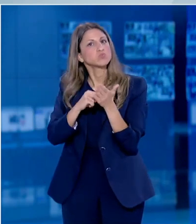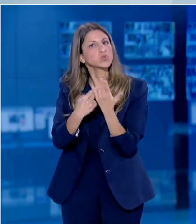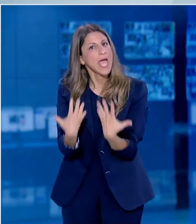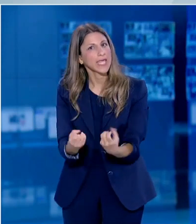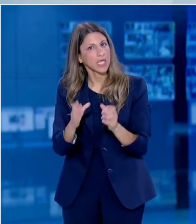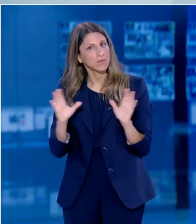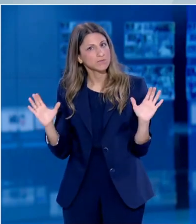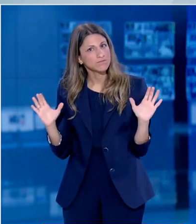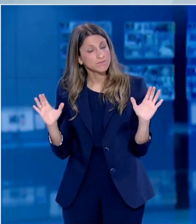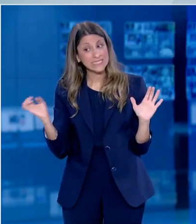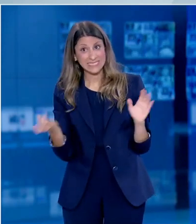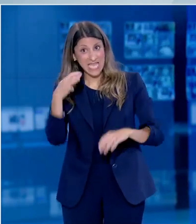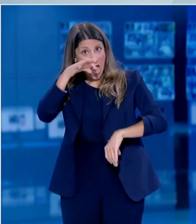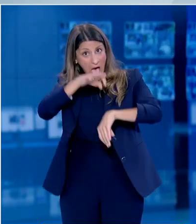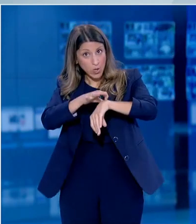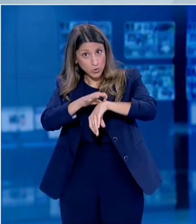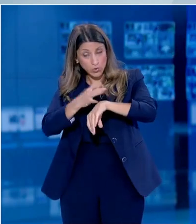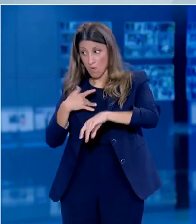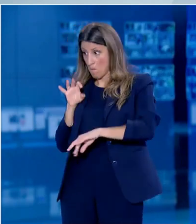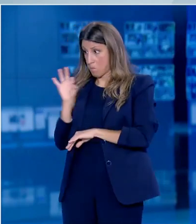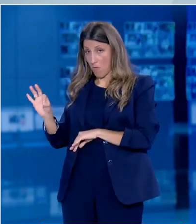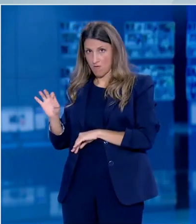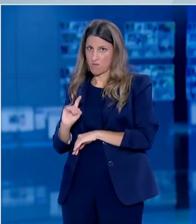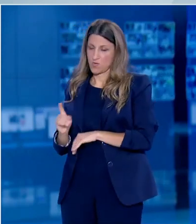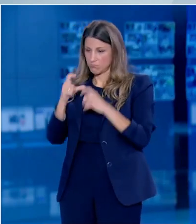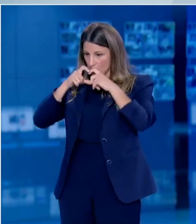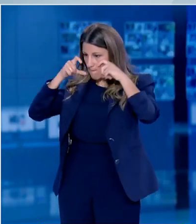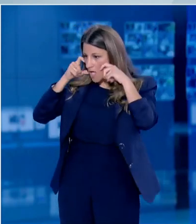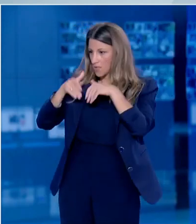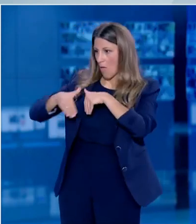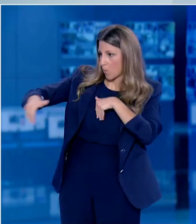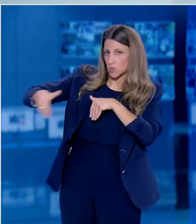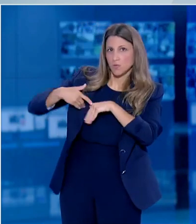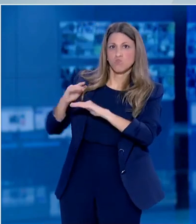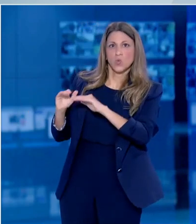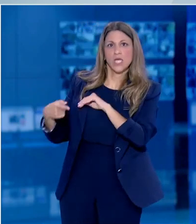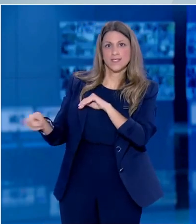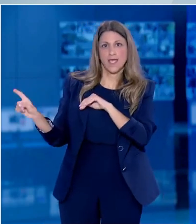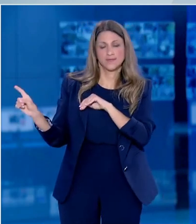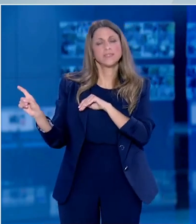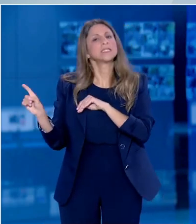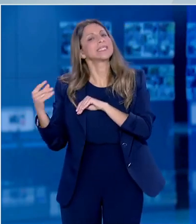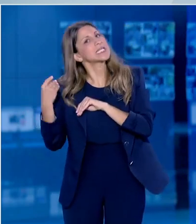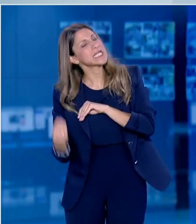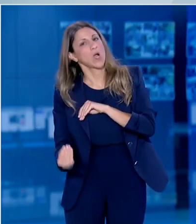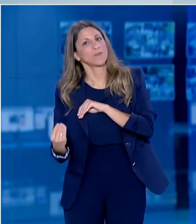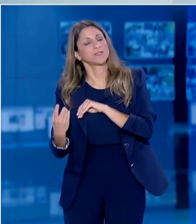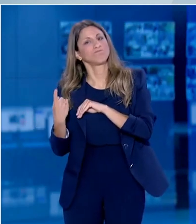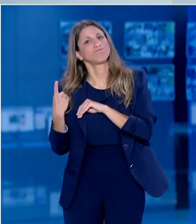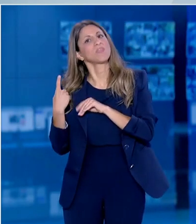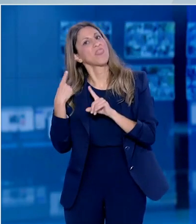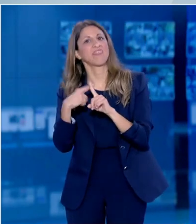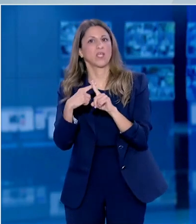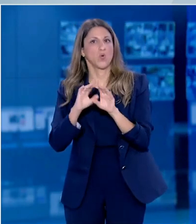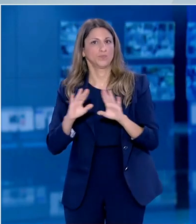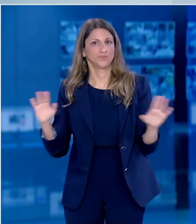αν είναι ασθενής να μην εκθέσει άλλους στην αρρώστια και θεωρώ ότι όλο αυτό είναι επιτυχία